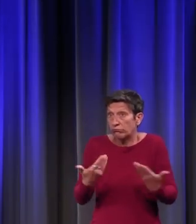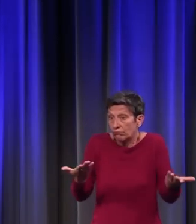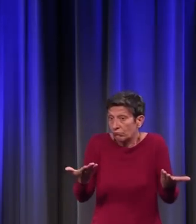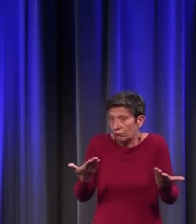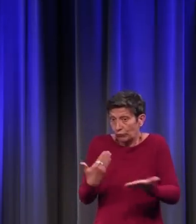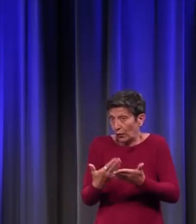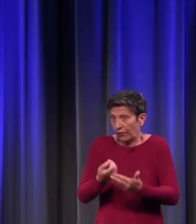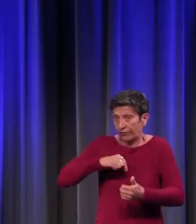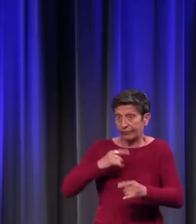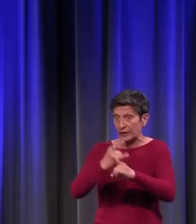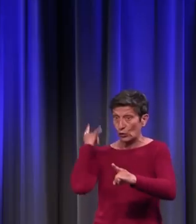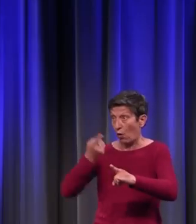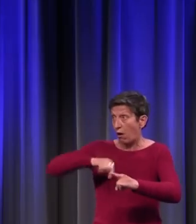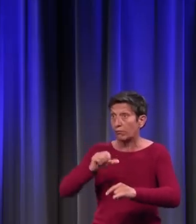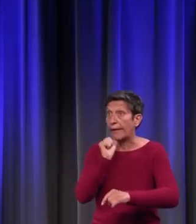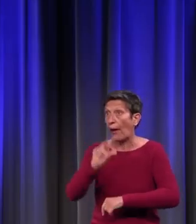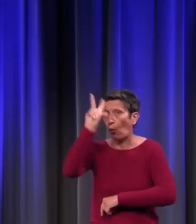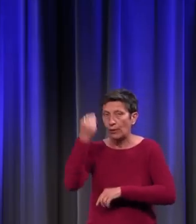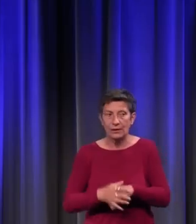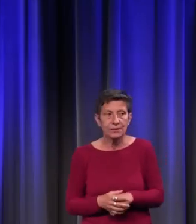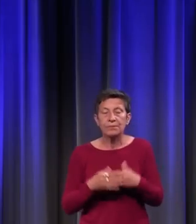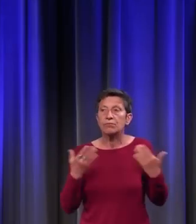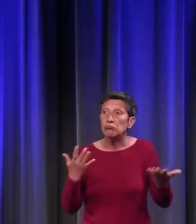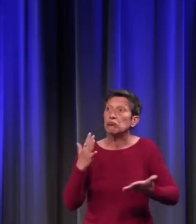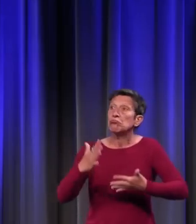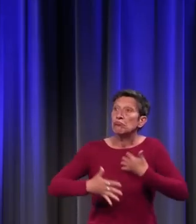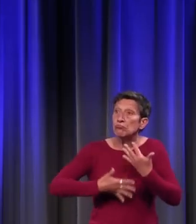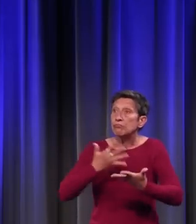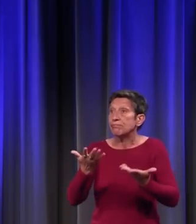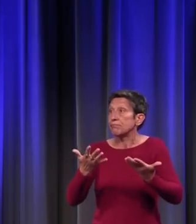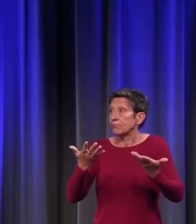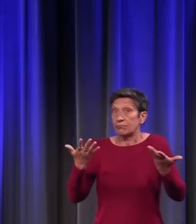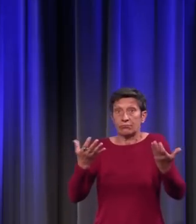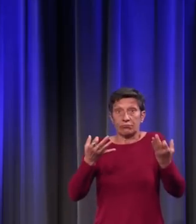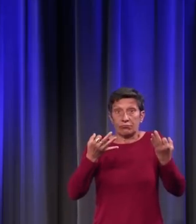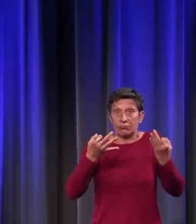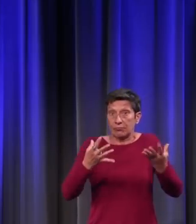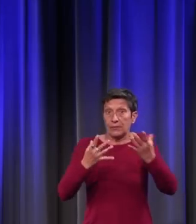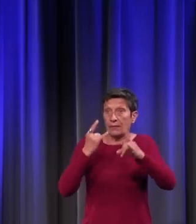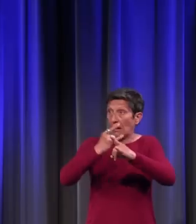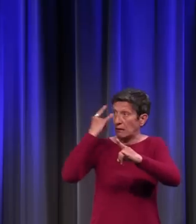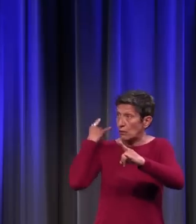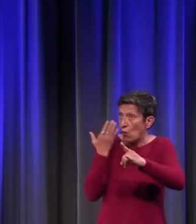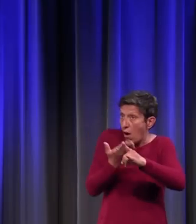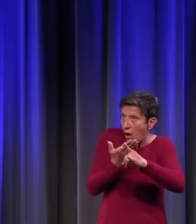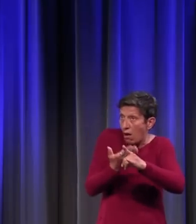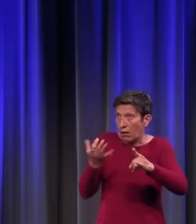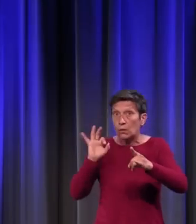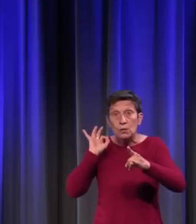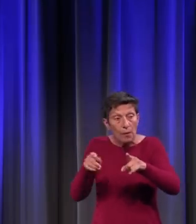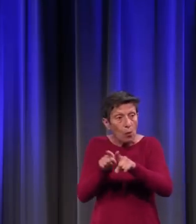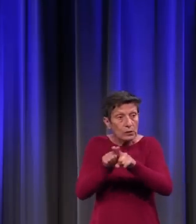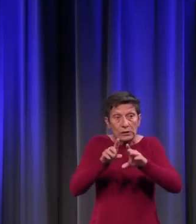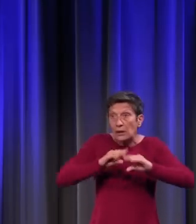qu'était l'histoire, mais vraiment rien. Et si on fait ça dans le temps, pour l'histoire, on va le faire aussi dans l'espace. Et on va se mettre, en